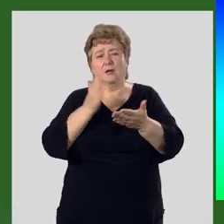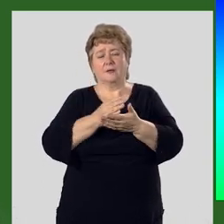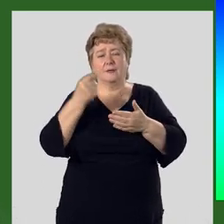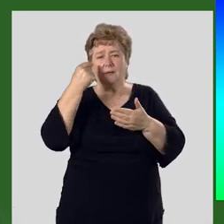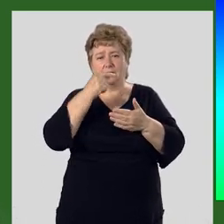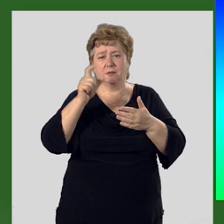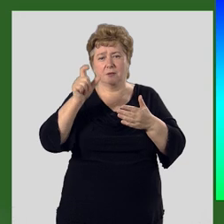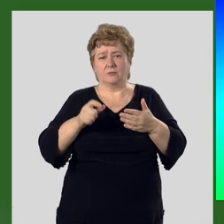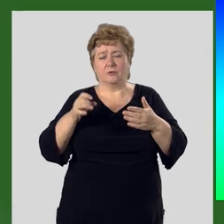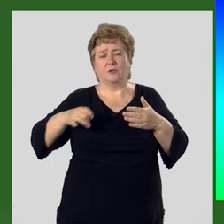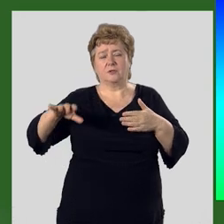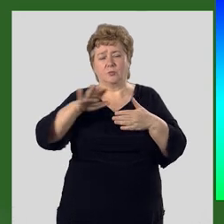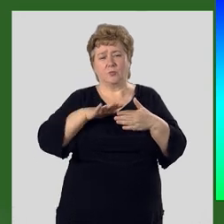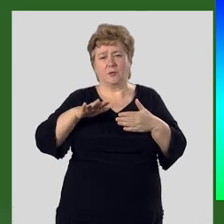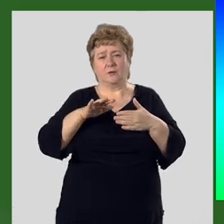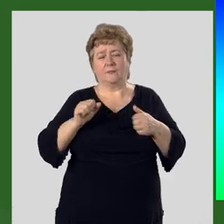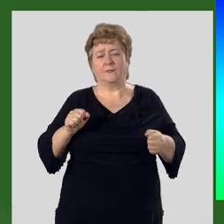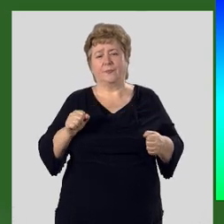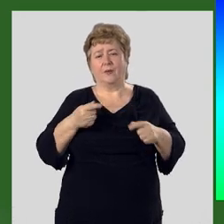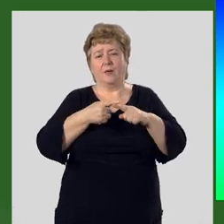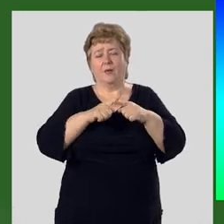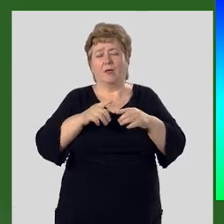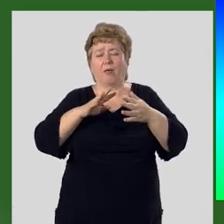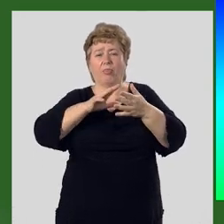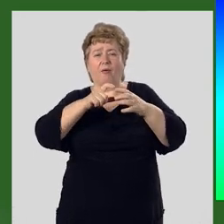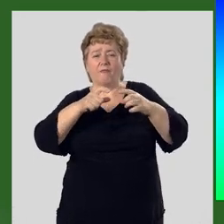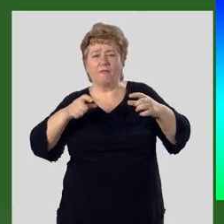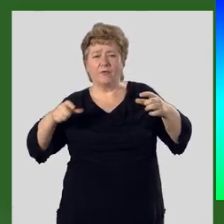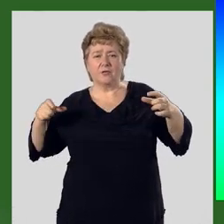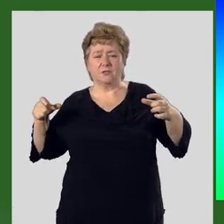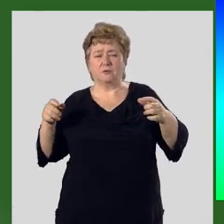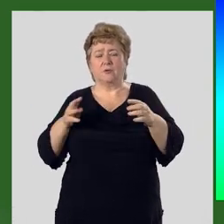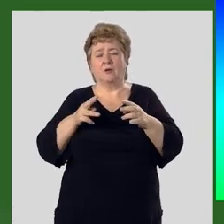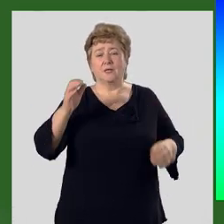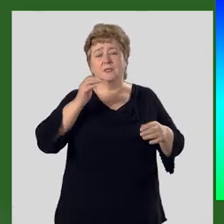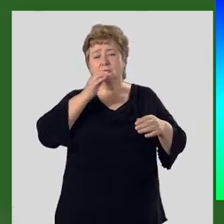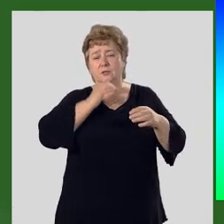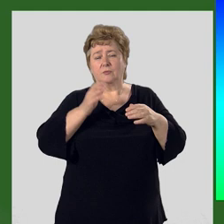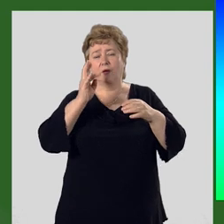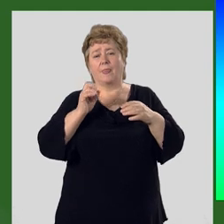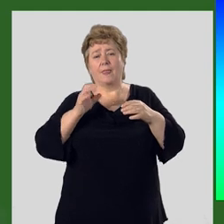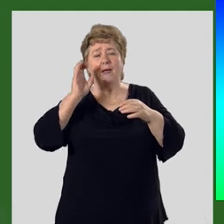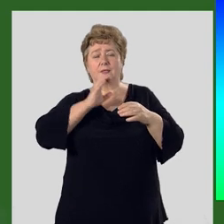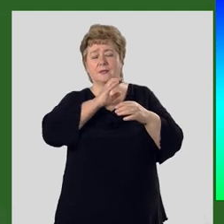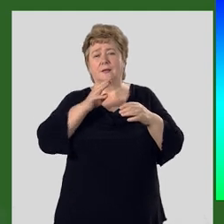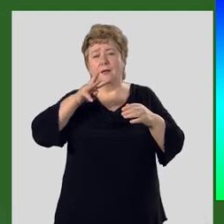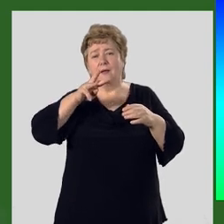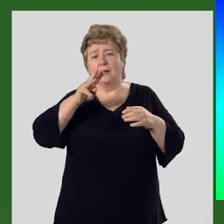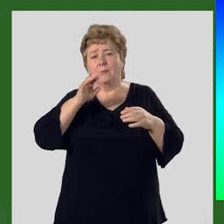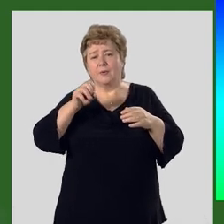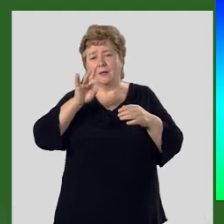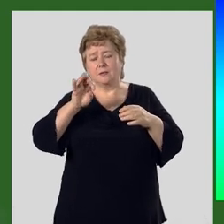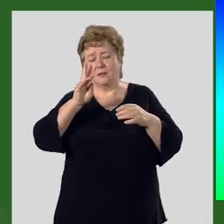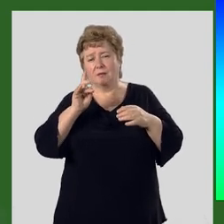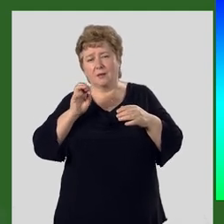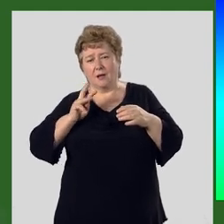Китайской Народной Республики. Это вытянутый по долготе с юга на север меридианальный